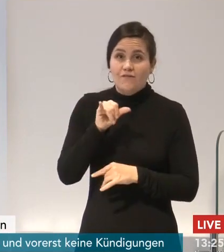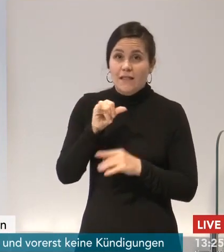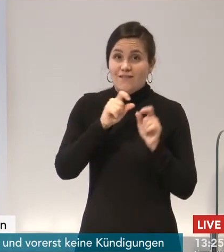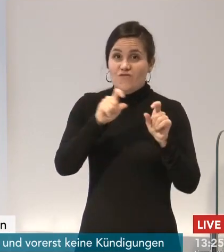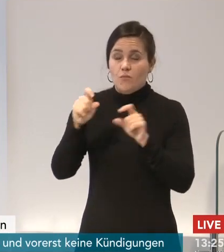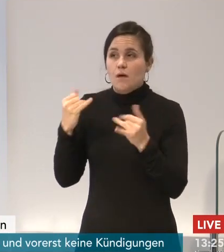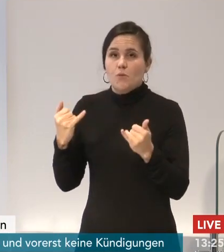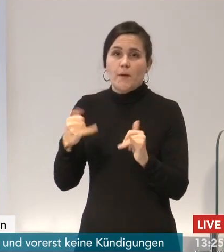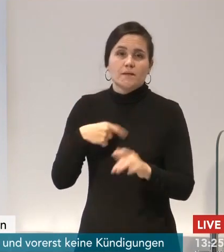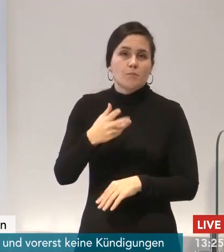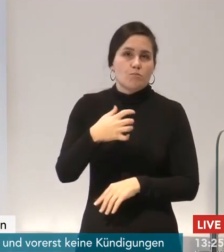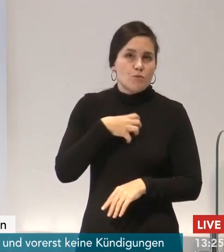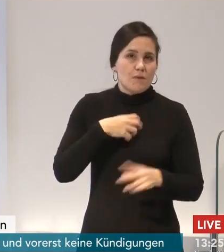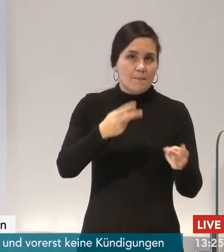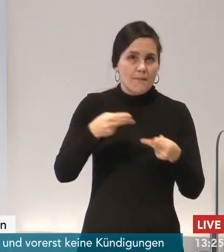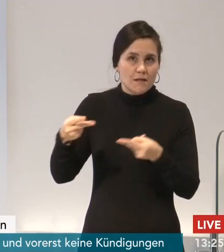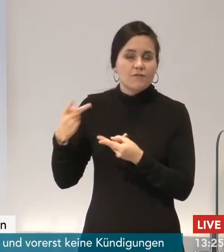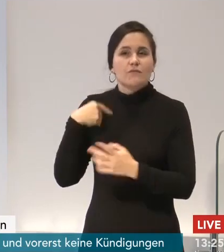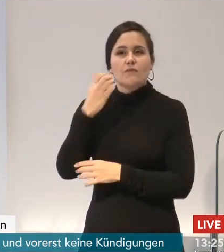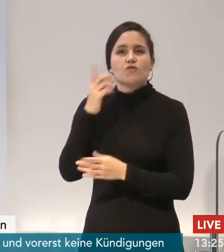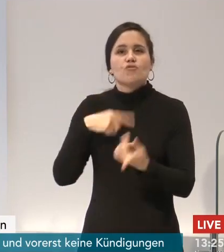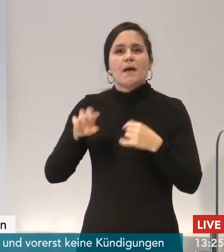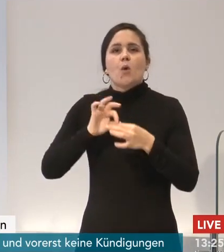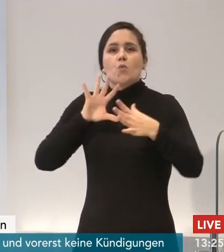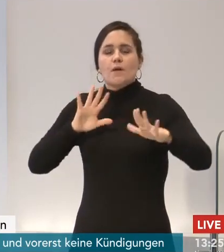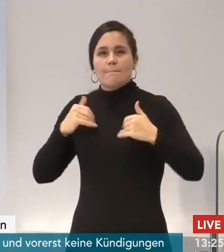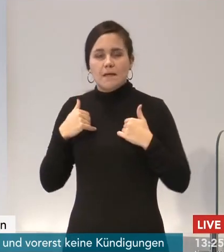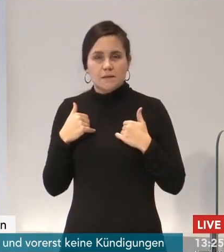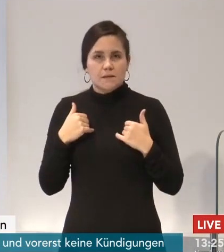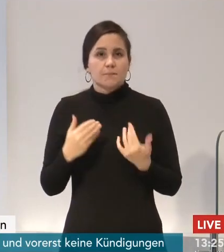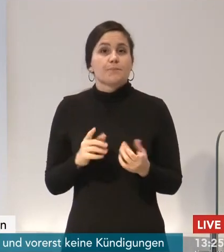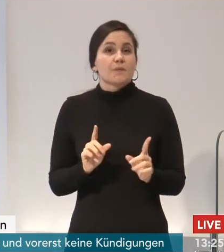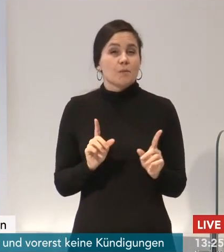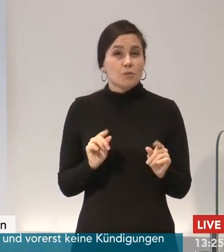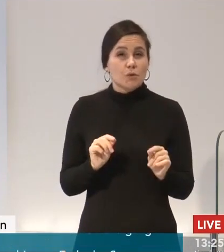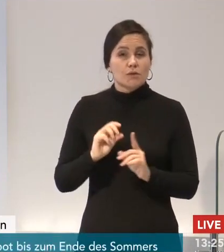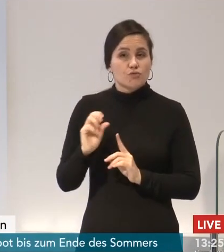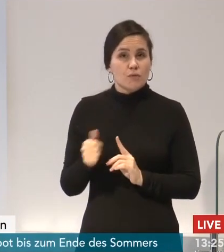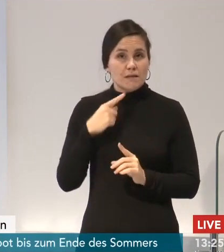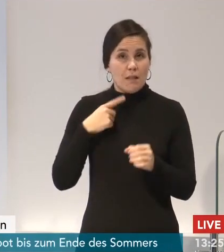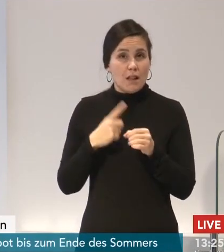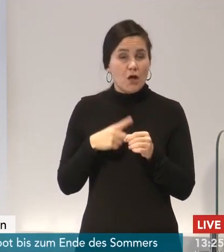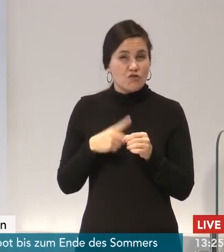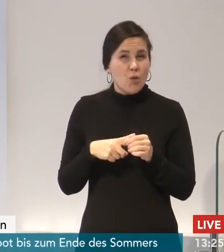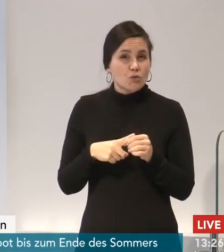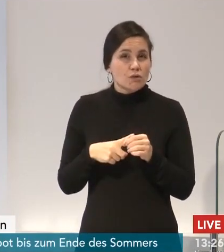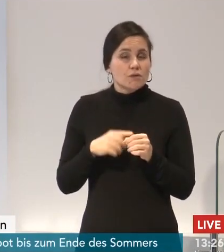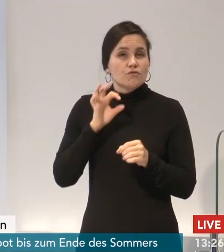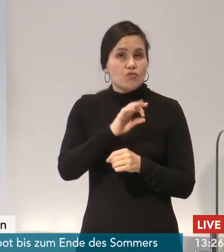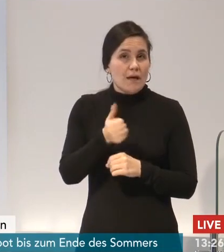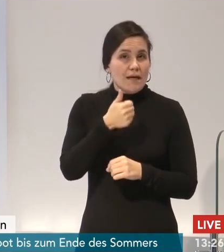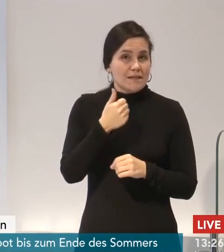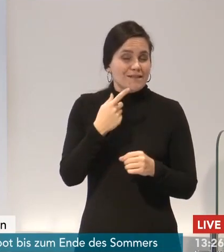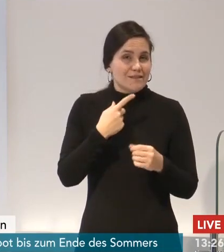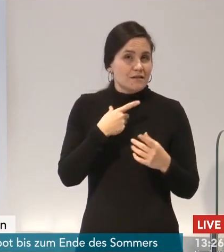davon unabhängig zu sein. Das wirkt sich zwar zunächst erst mal nicht positiv auf die Quote der Erstimpfung aus. Die Entwicklung der letzten